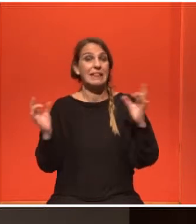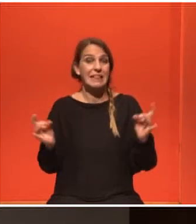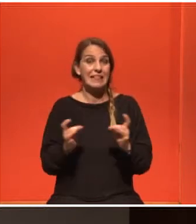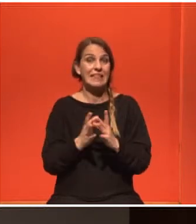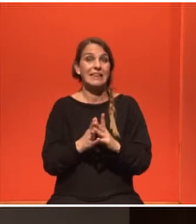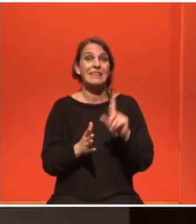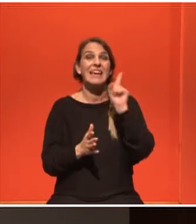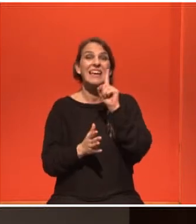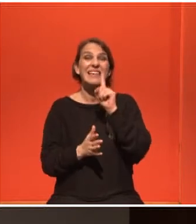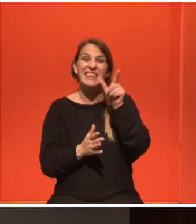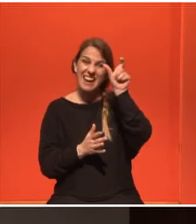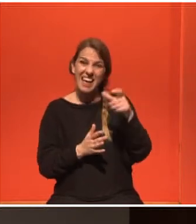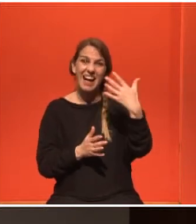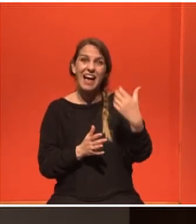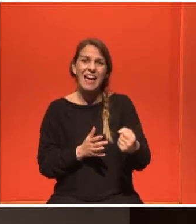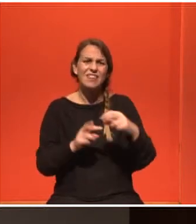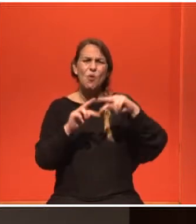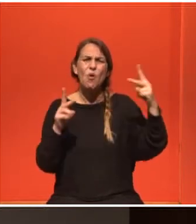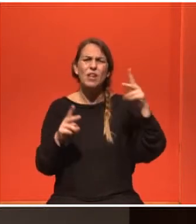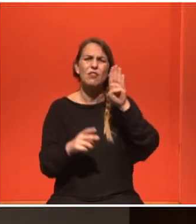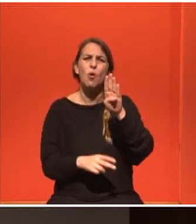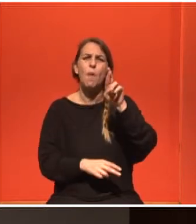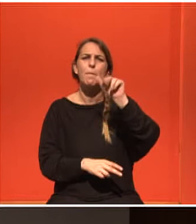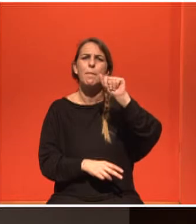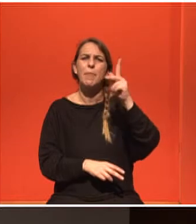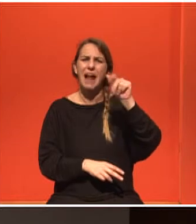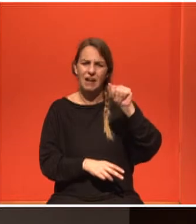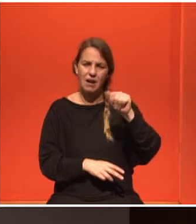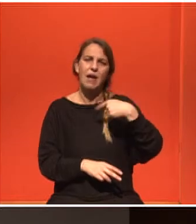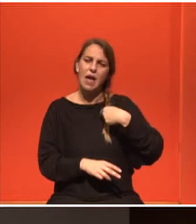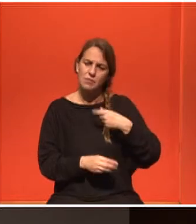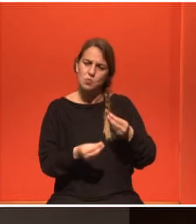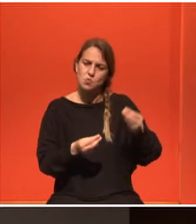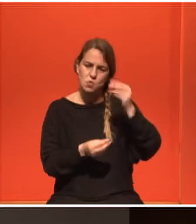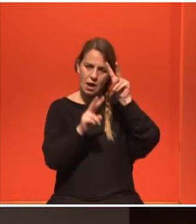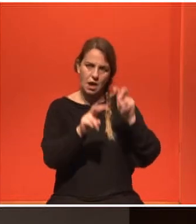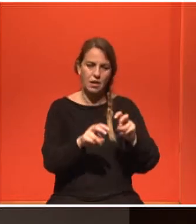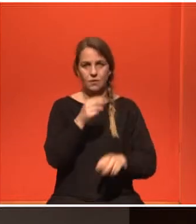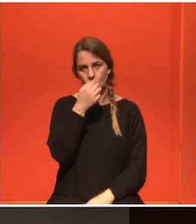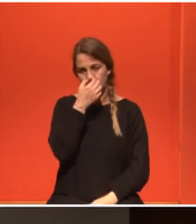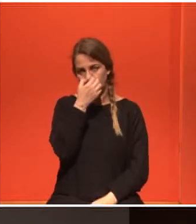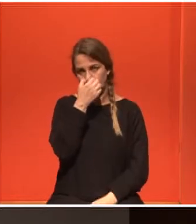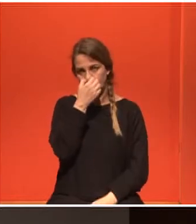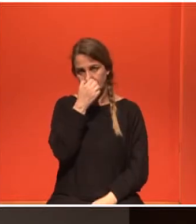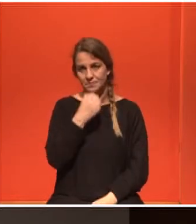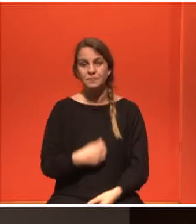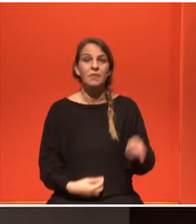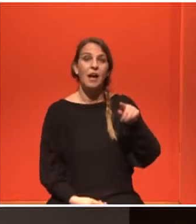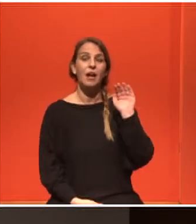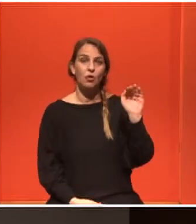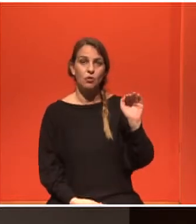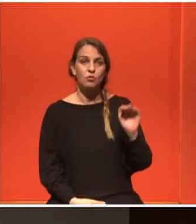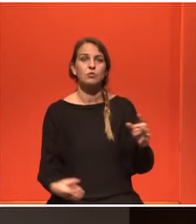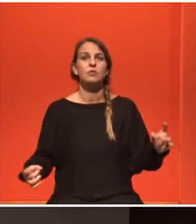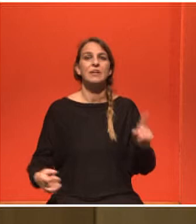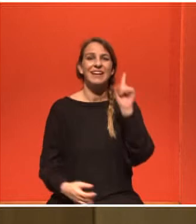είναι εμπράκα μεταλλεγμένες. Είναι εμπράκα 1 ή εμπράκα 2. Καλή ερώτηση και νομίζω πάρα πολύ καλές ερωτήσεις. Καλησπέρα σας, γυναίκα με